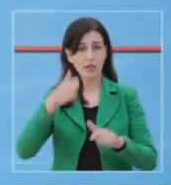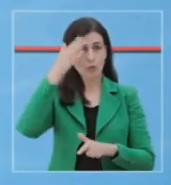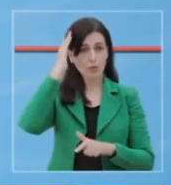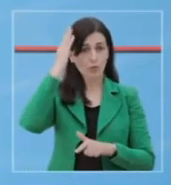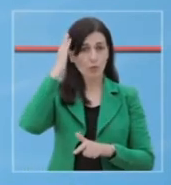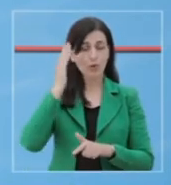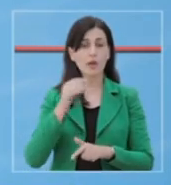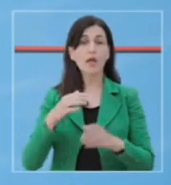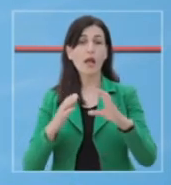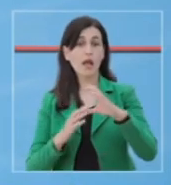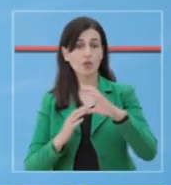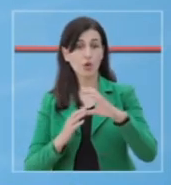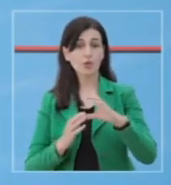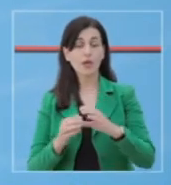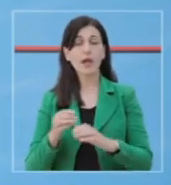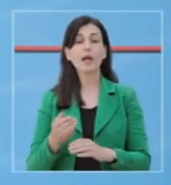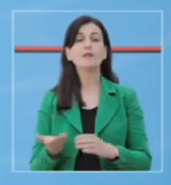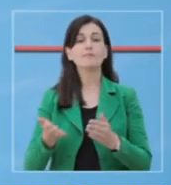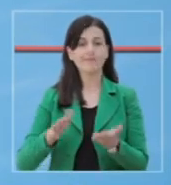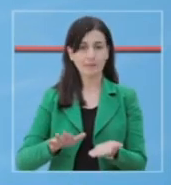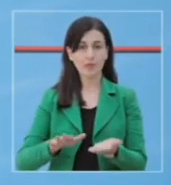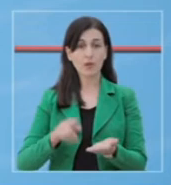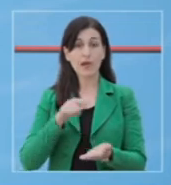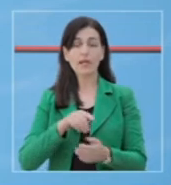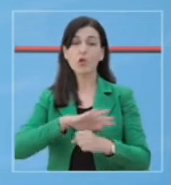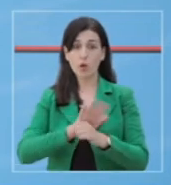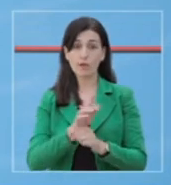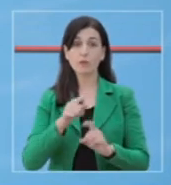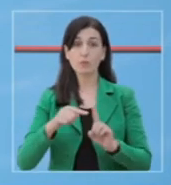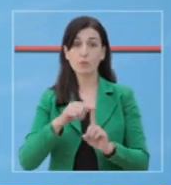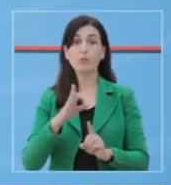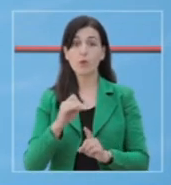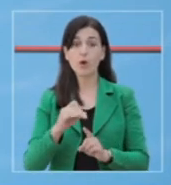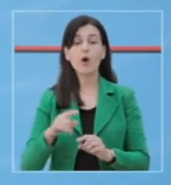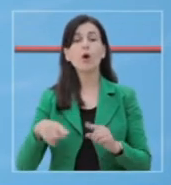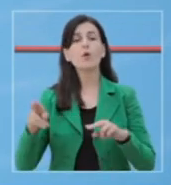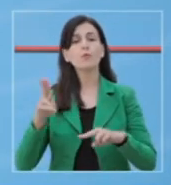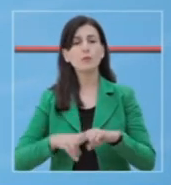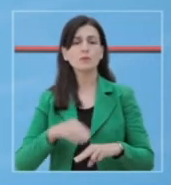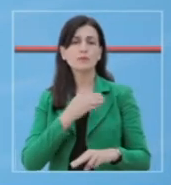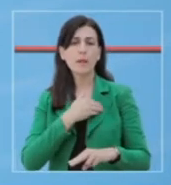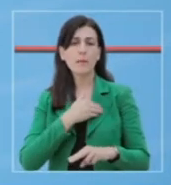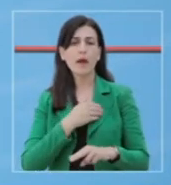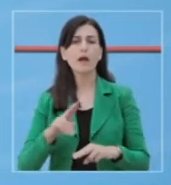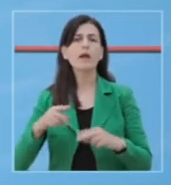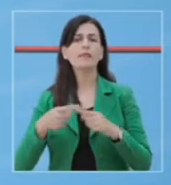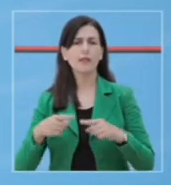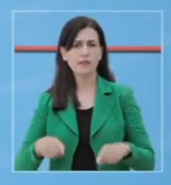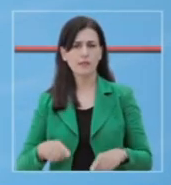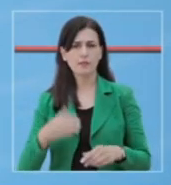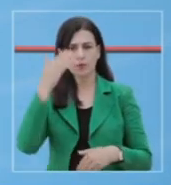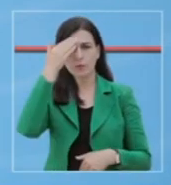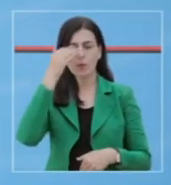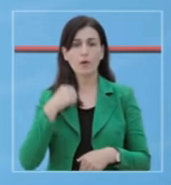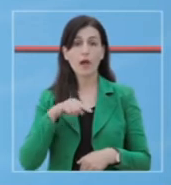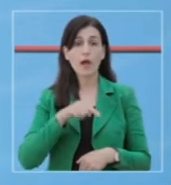i konfirmuar pozitiv me COVID-19, i cili vuan të nga insuficienca kardiake dhe së mundit të tjera bashkë shëqëruese. Pas